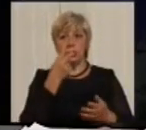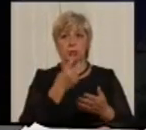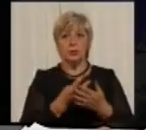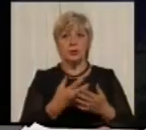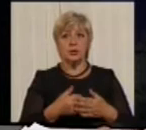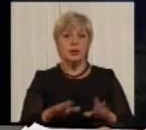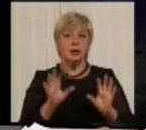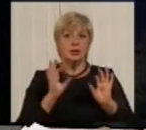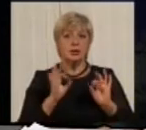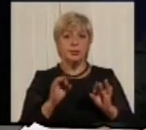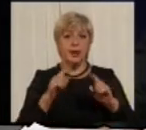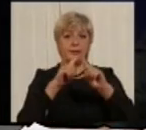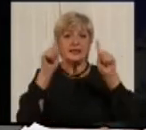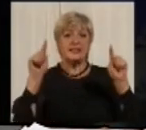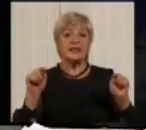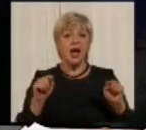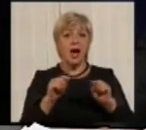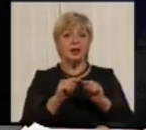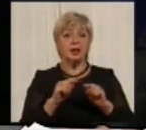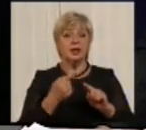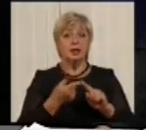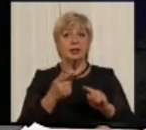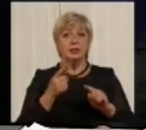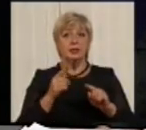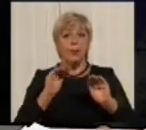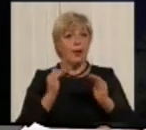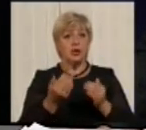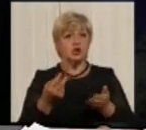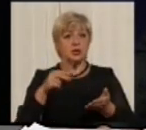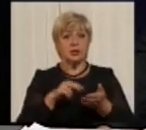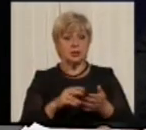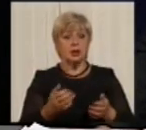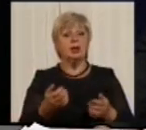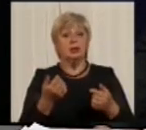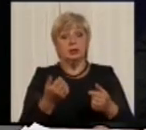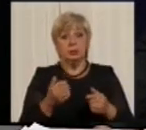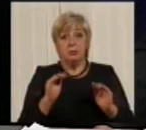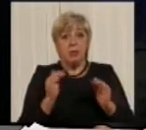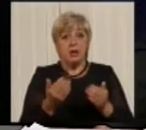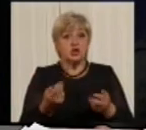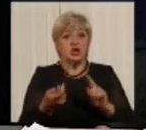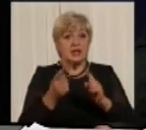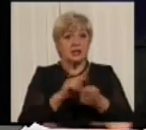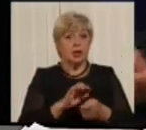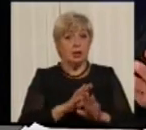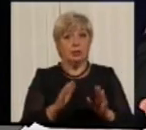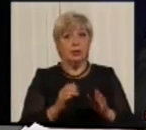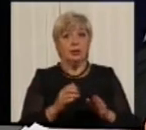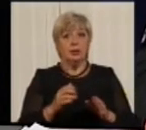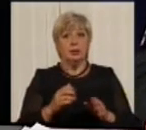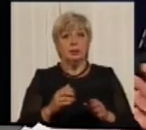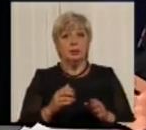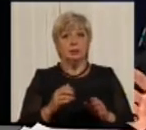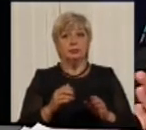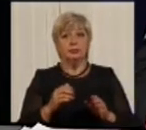Насправді, знаки, їх менше не стало. Їх стільки було, навіть більше б я вам сказав,